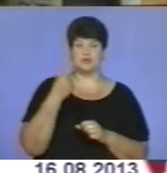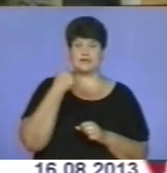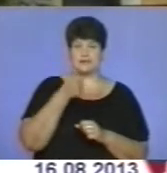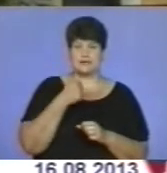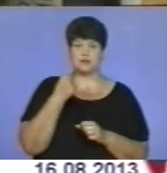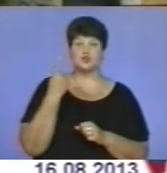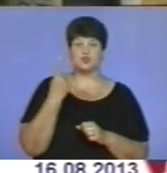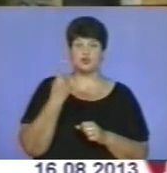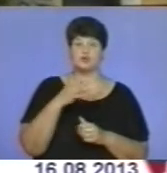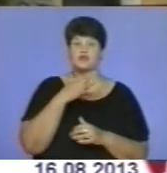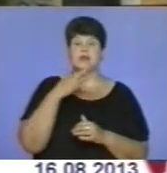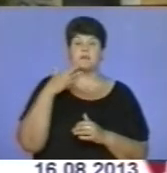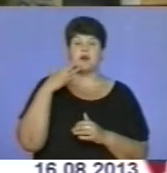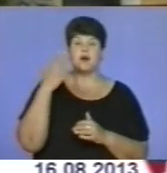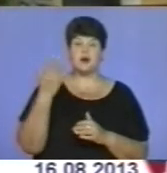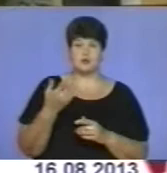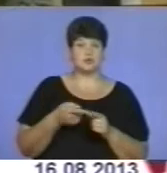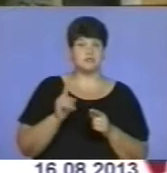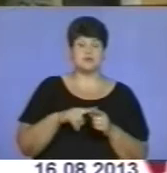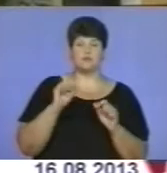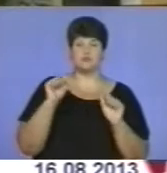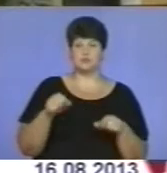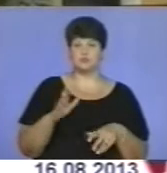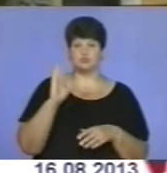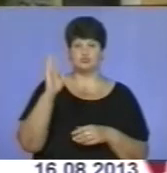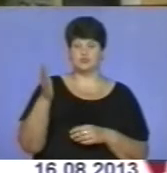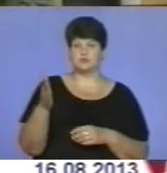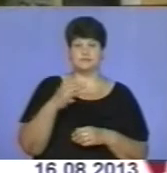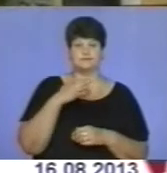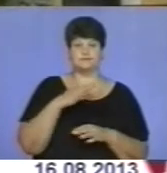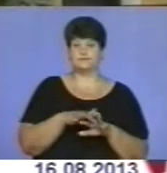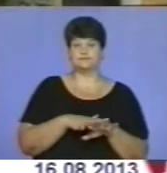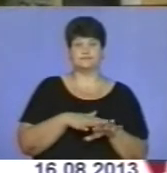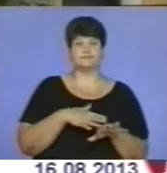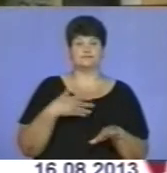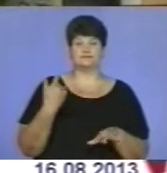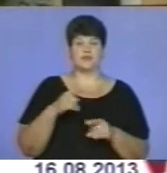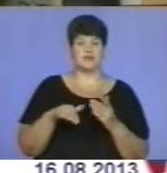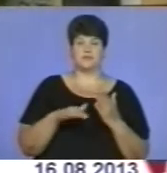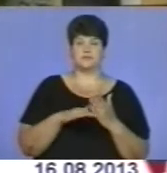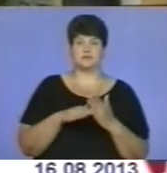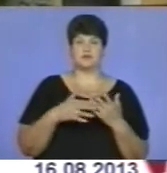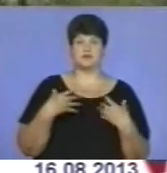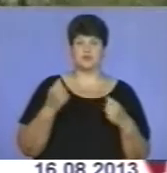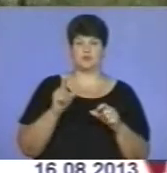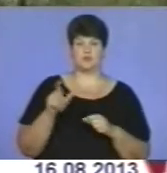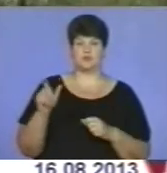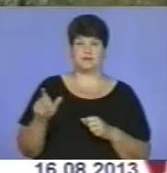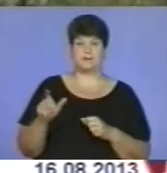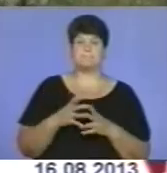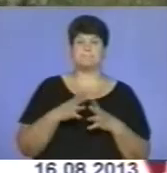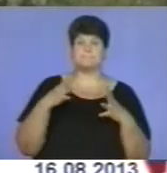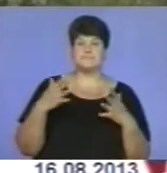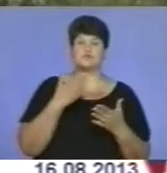одна аскарида, якщо їх багато, то це може бути взагалі дуже несприятливо для здоров'я людини. Більшість